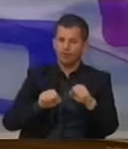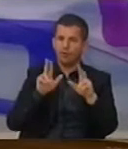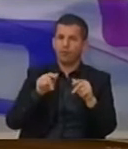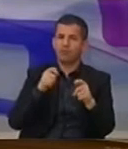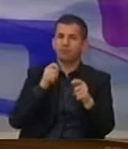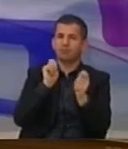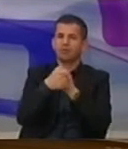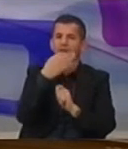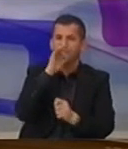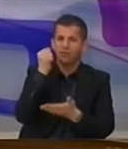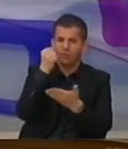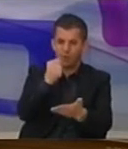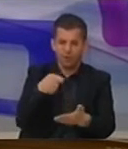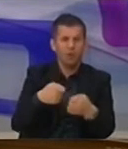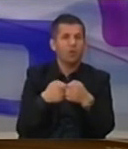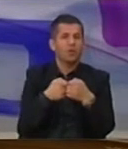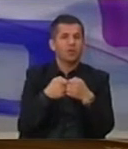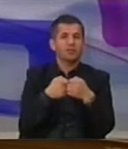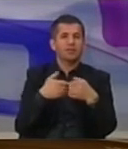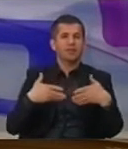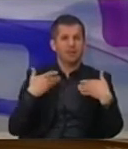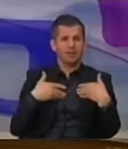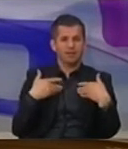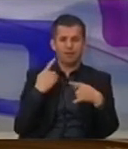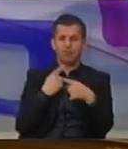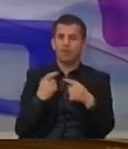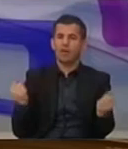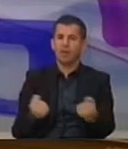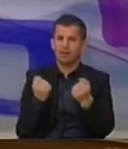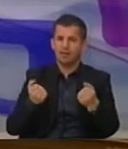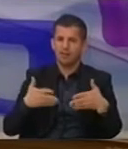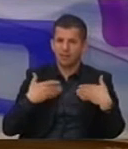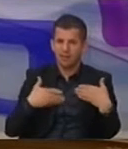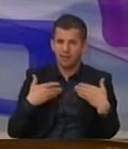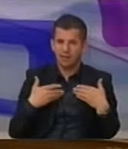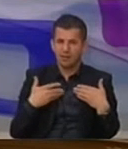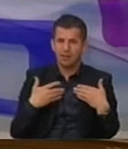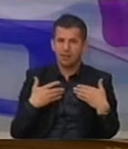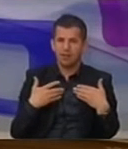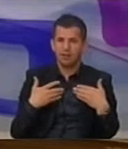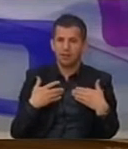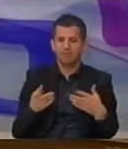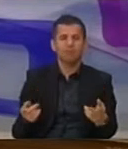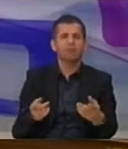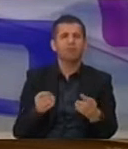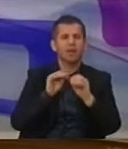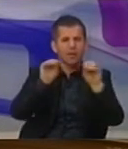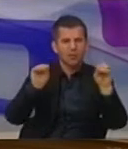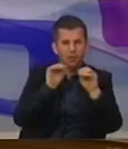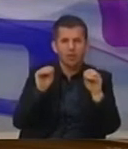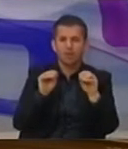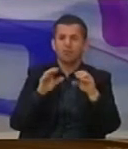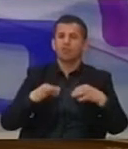subvencionimin e organizatave të trinjeve dhe për aktivitetet e tyre, si promovimi edukimit joformal, promovimi